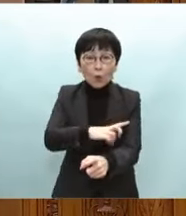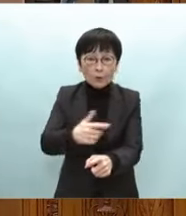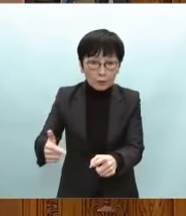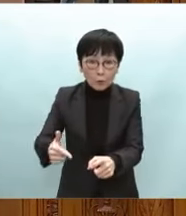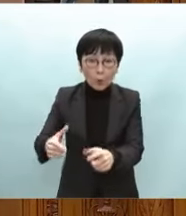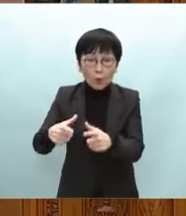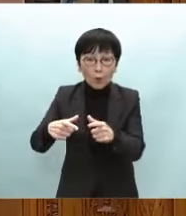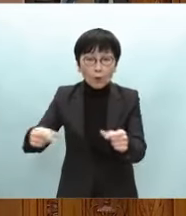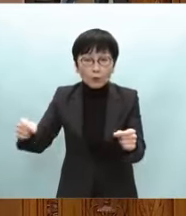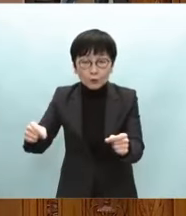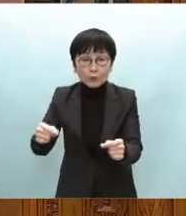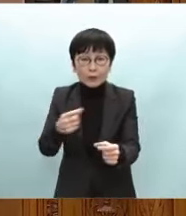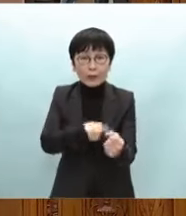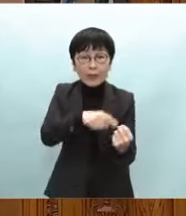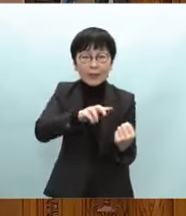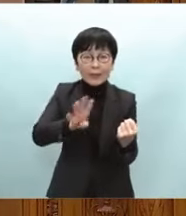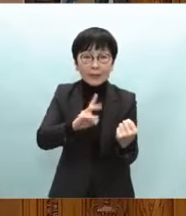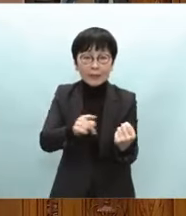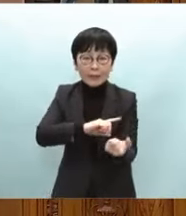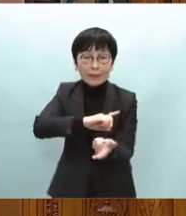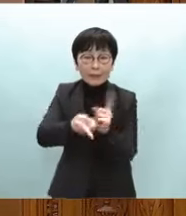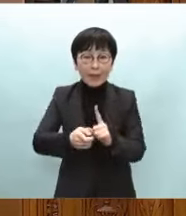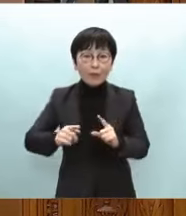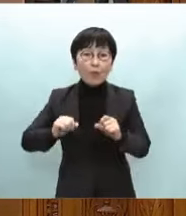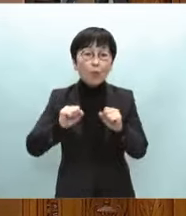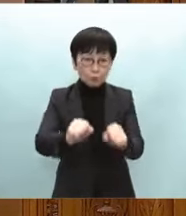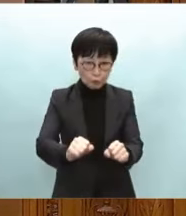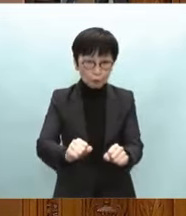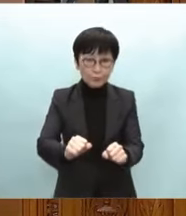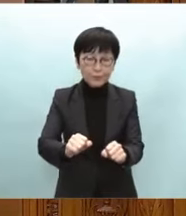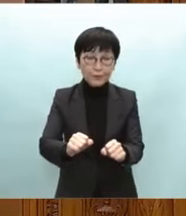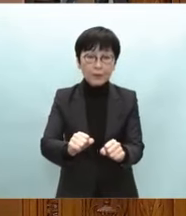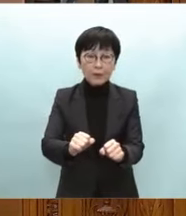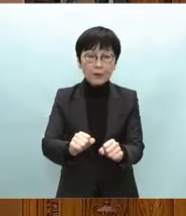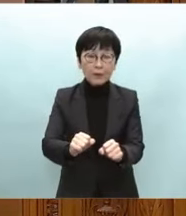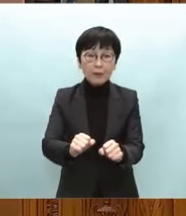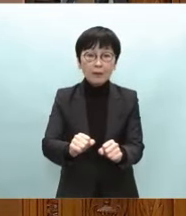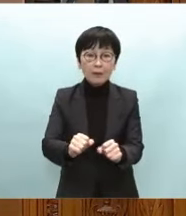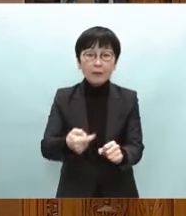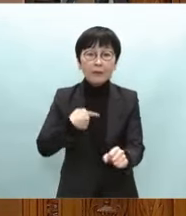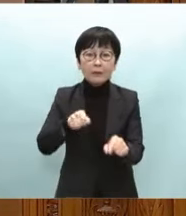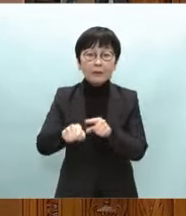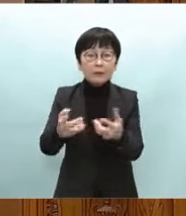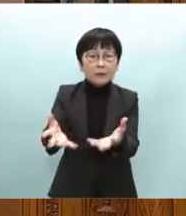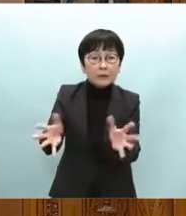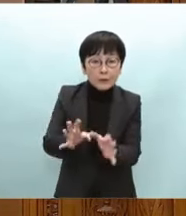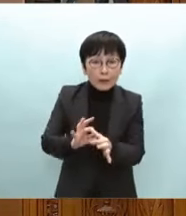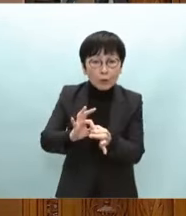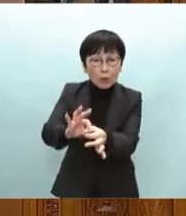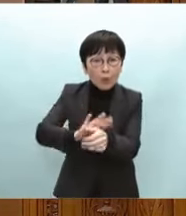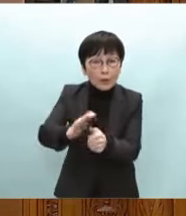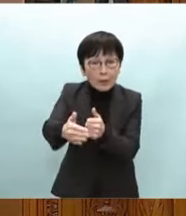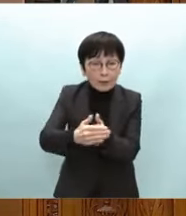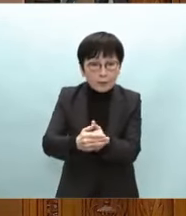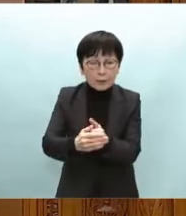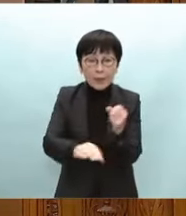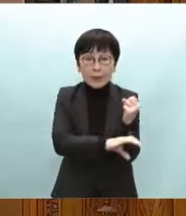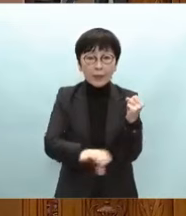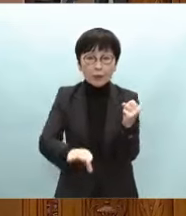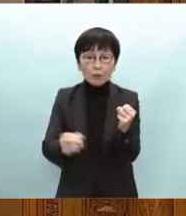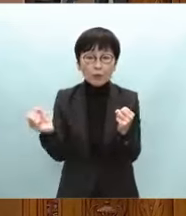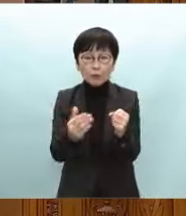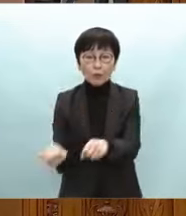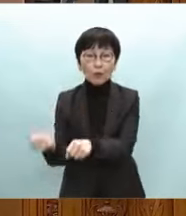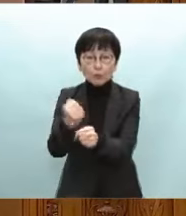る権限対抗等を速やかに実施をし被災自治体と連携してインフラの早期復旧に